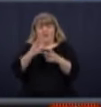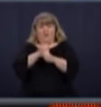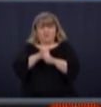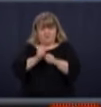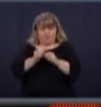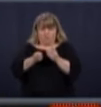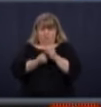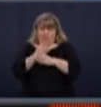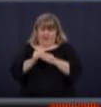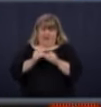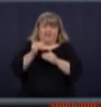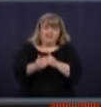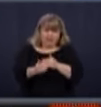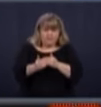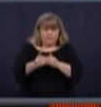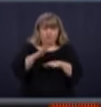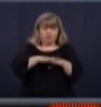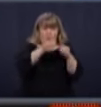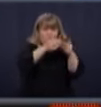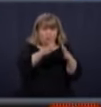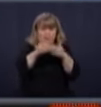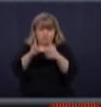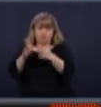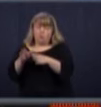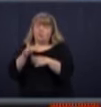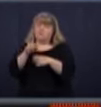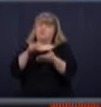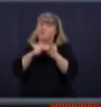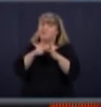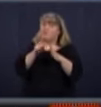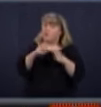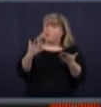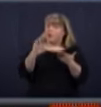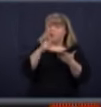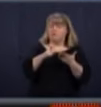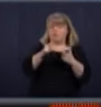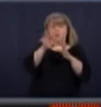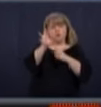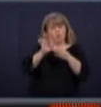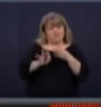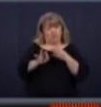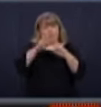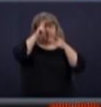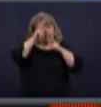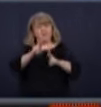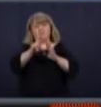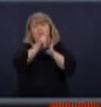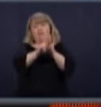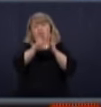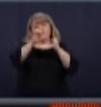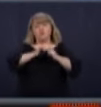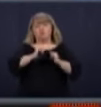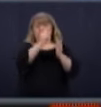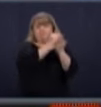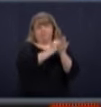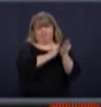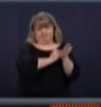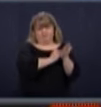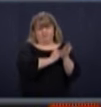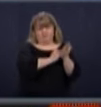étape importante du déconfinement, de continuer à respecter les règles. Donc, que les personnes restent à deux mètres.